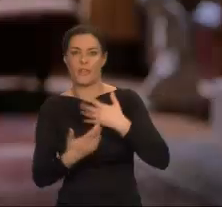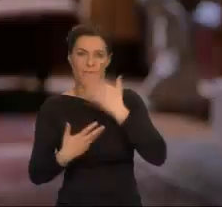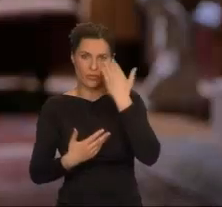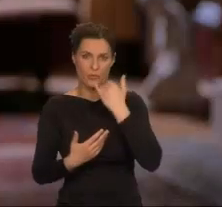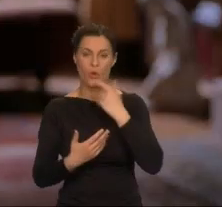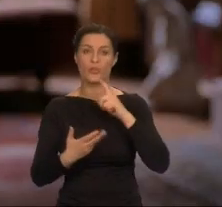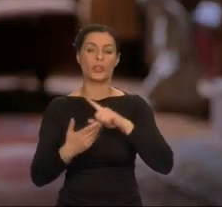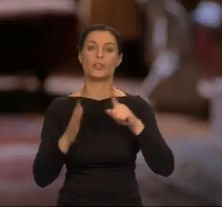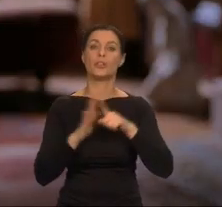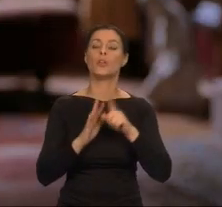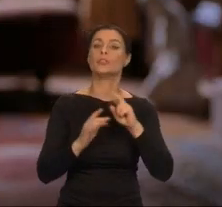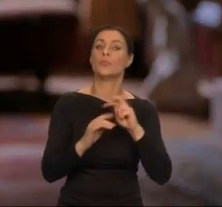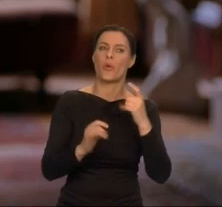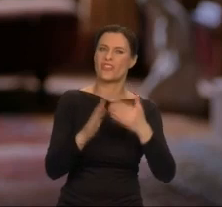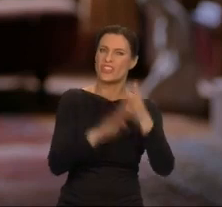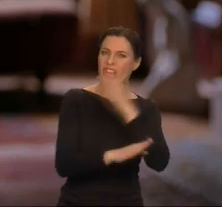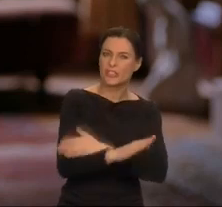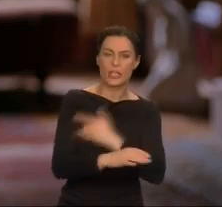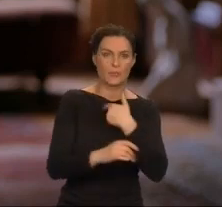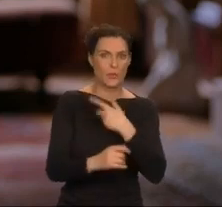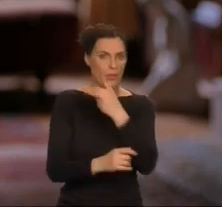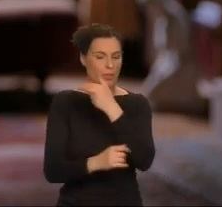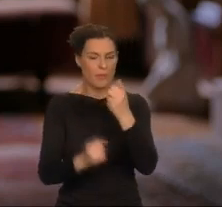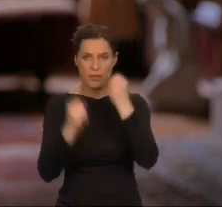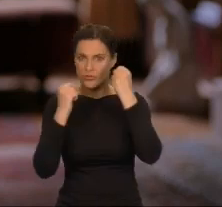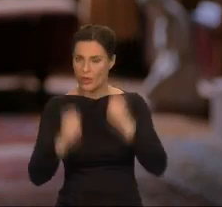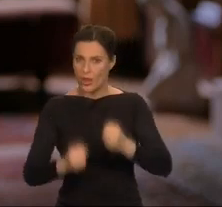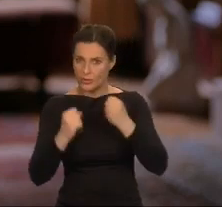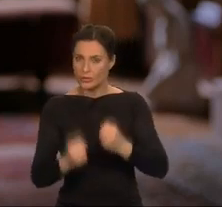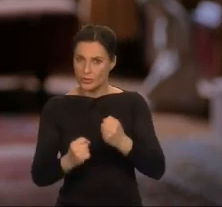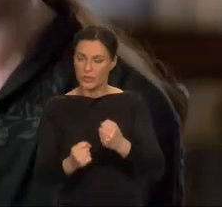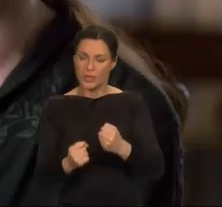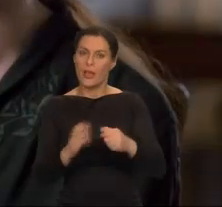niezwykły wydawał się ten temat, gdy poruszyła go Le Guin.